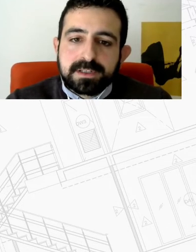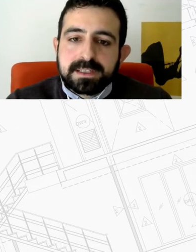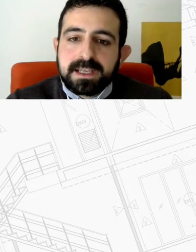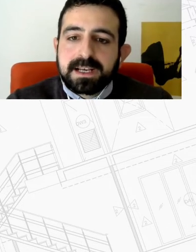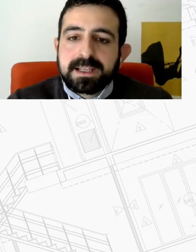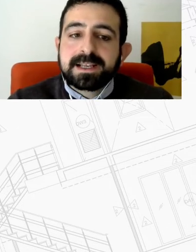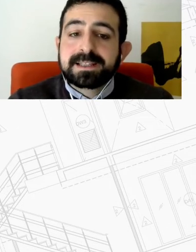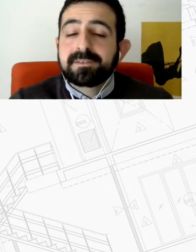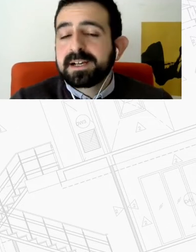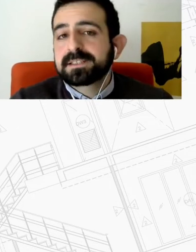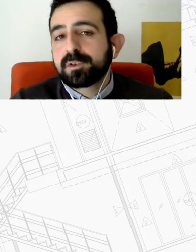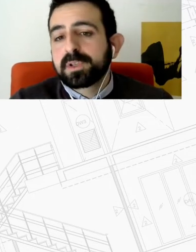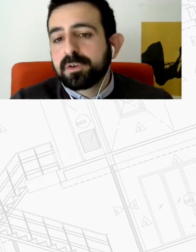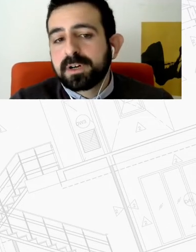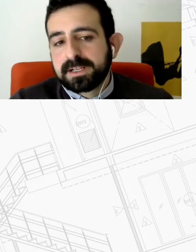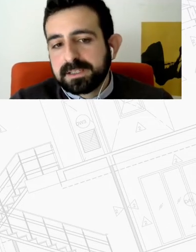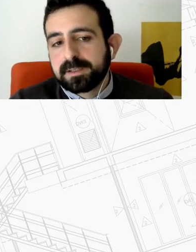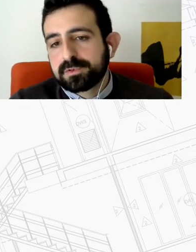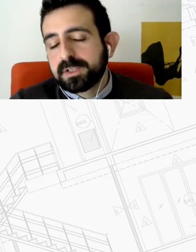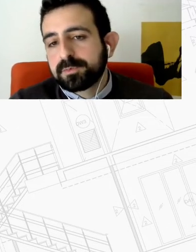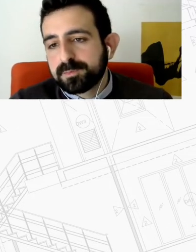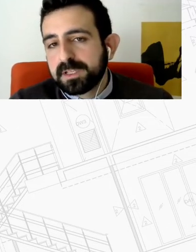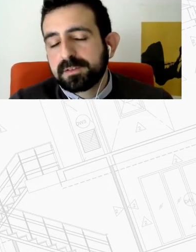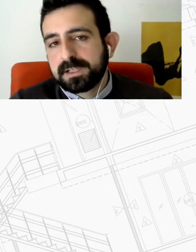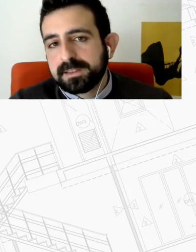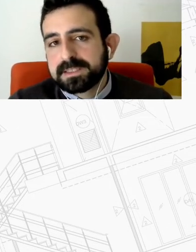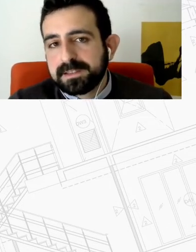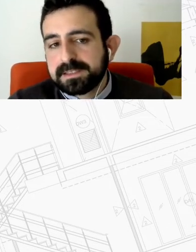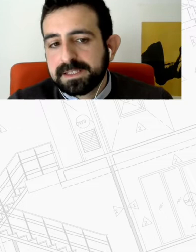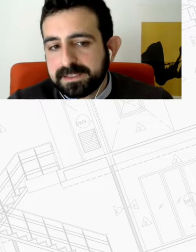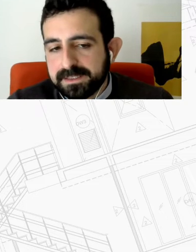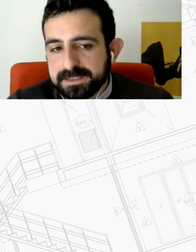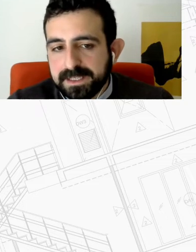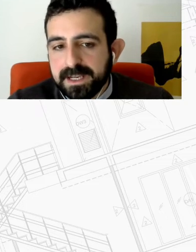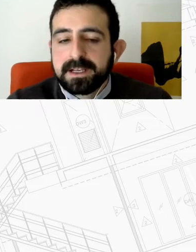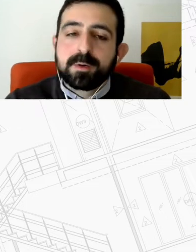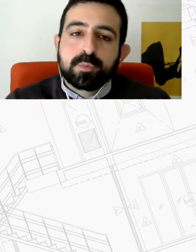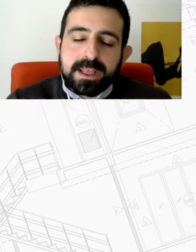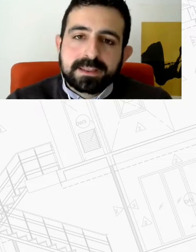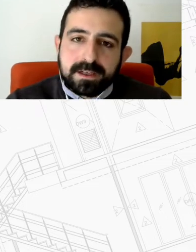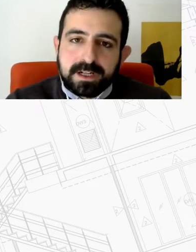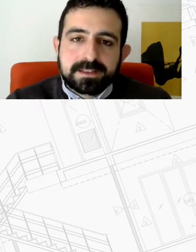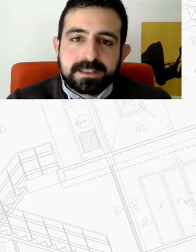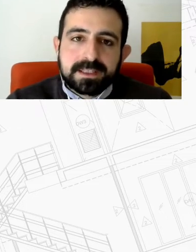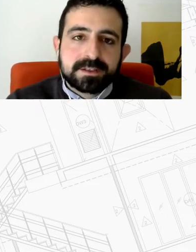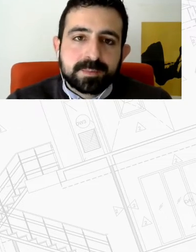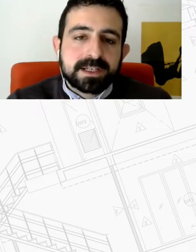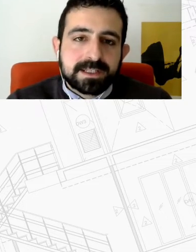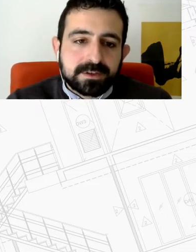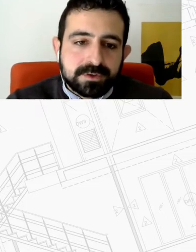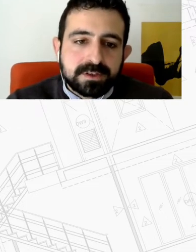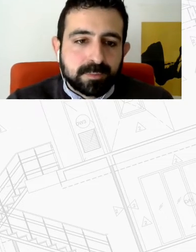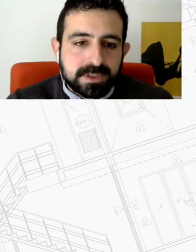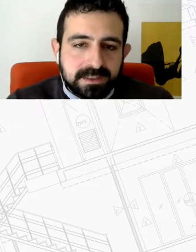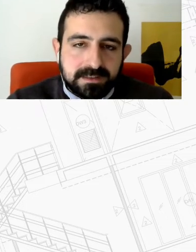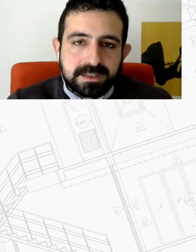εθνική πολιτική αλλά έχει κατά βάση τοπικό χαρακτήρα προσαρμοσμένο δηλαδή στα ιδιαίτερα χαρακτηριστικά που έχει η αγορά κατοικίας η οποία είναι